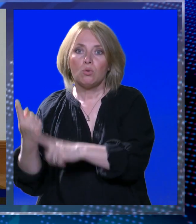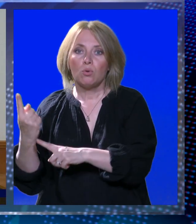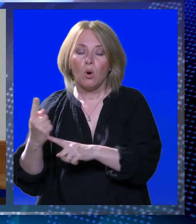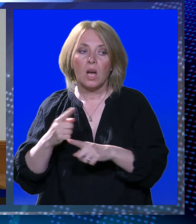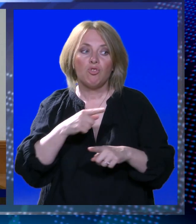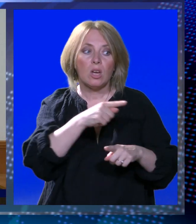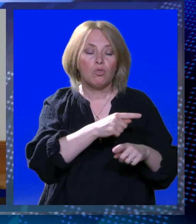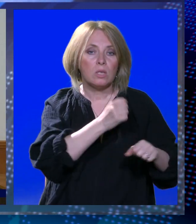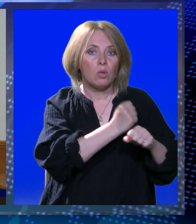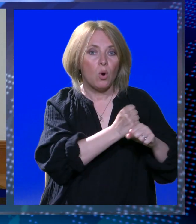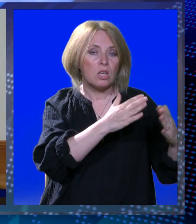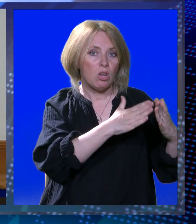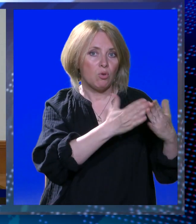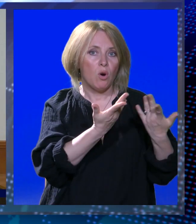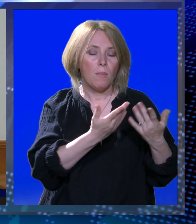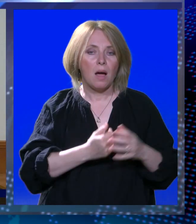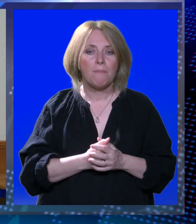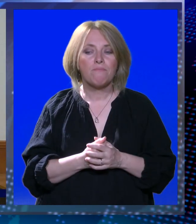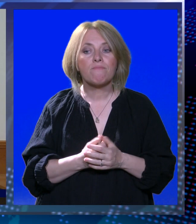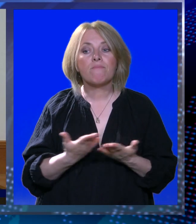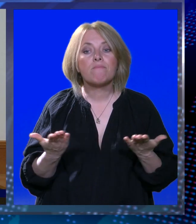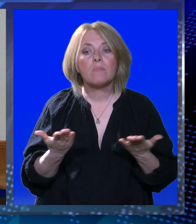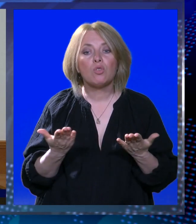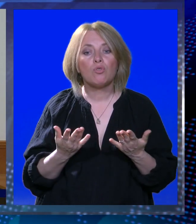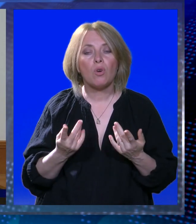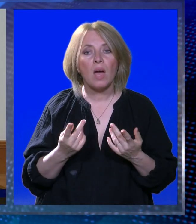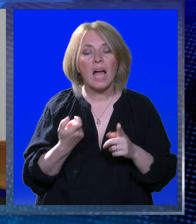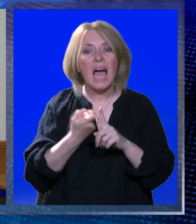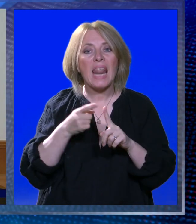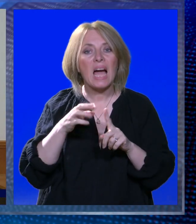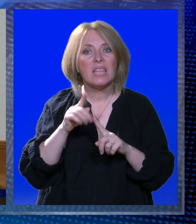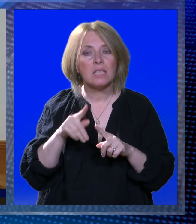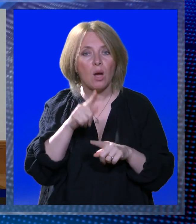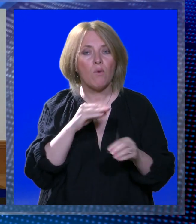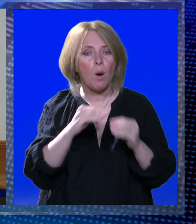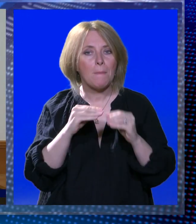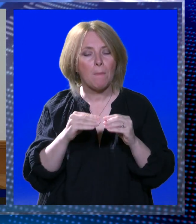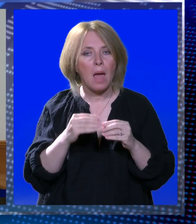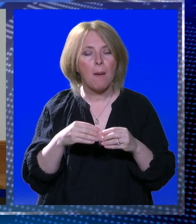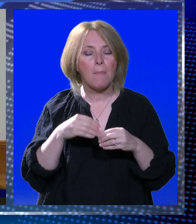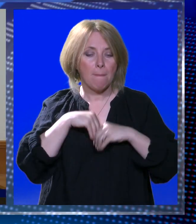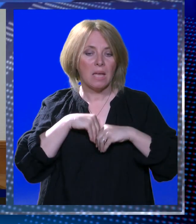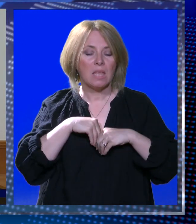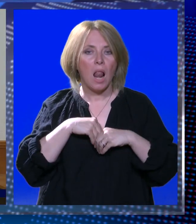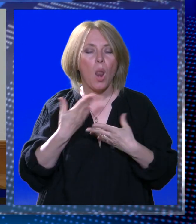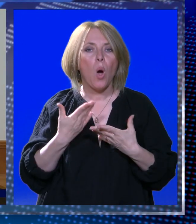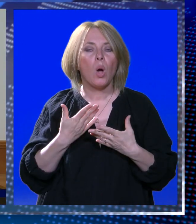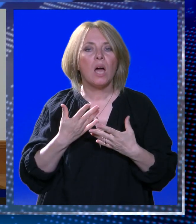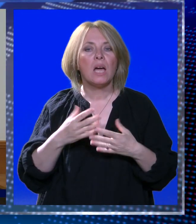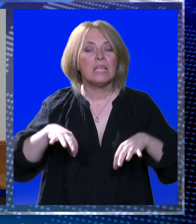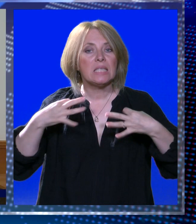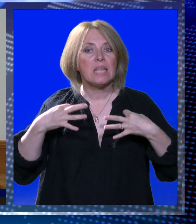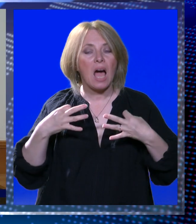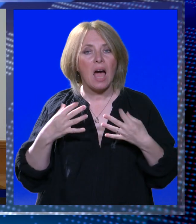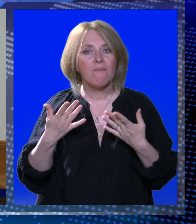događa doma. Ono što je jedna od karakteristika ovog problema mentalnog zdravlja sindroma